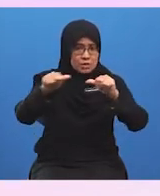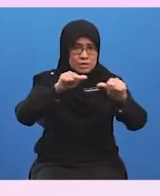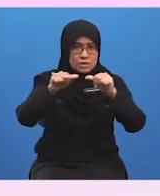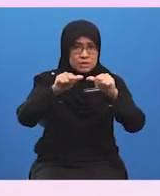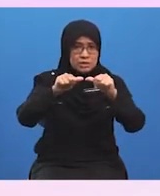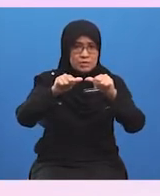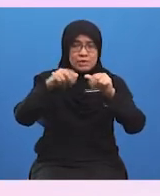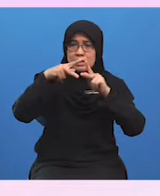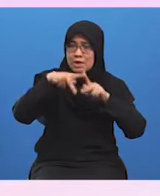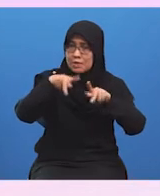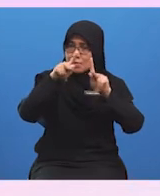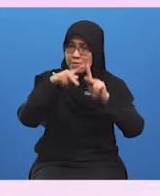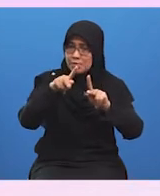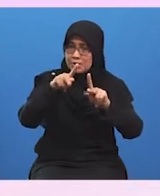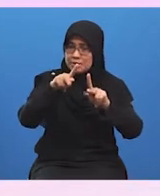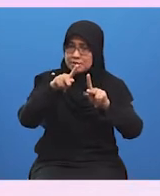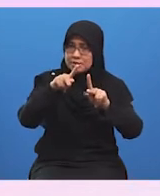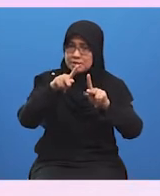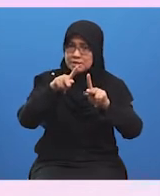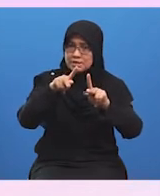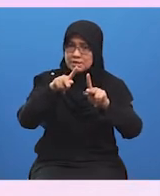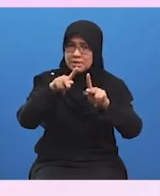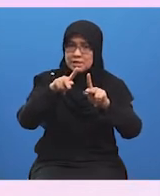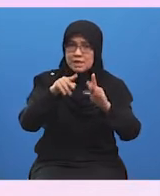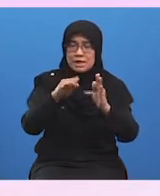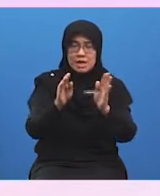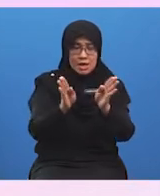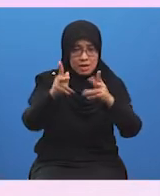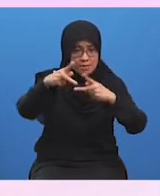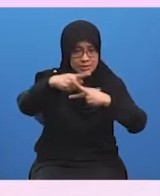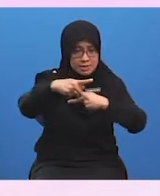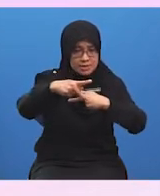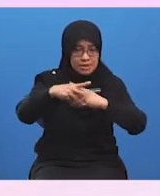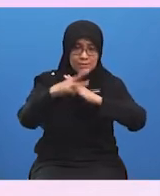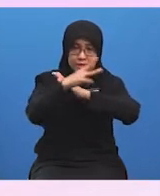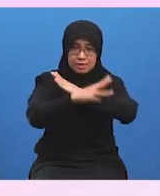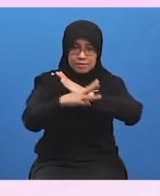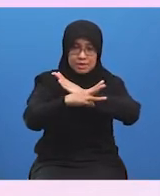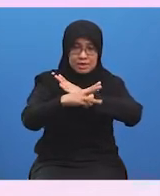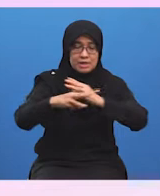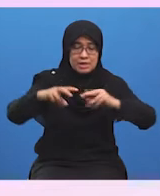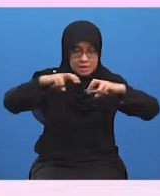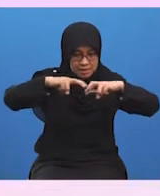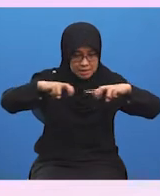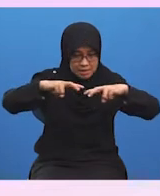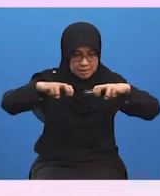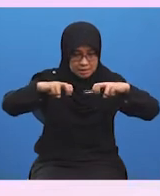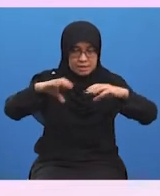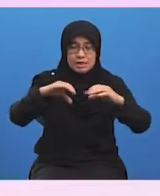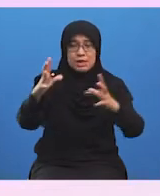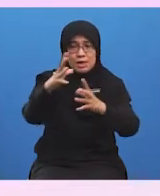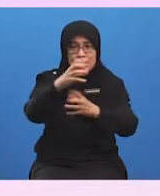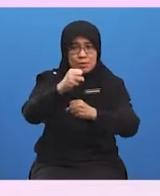promosi, penubuhan pejabat wilayah serta aktiviti kajian dan pengumpulan maklumat.